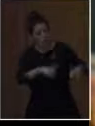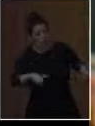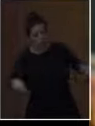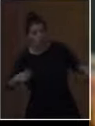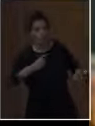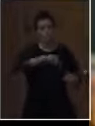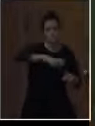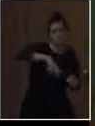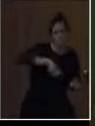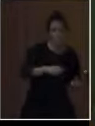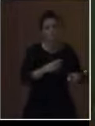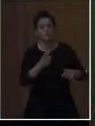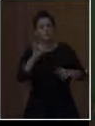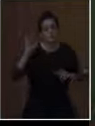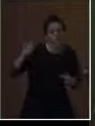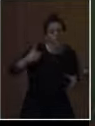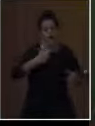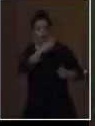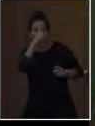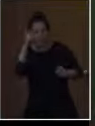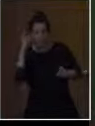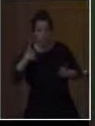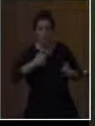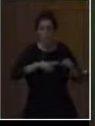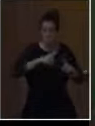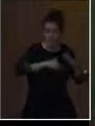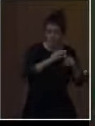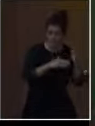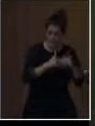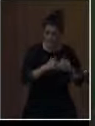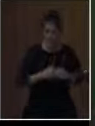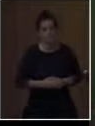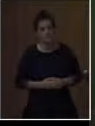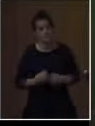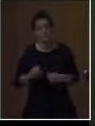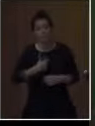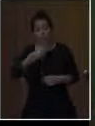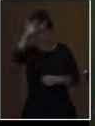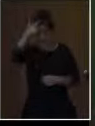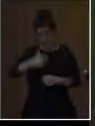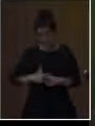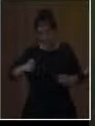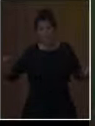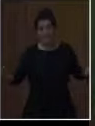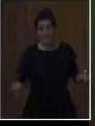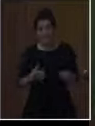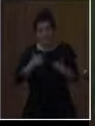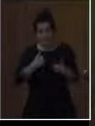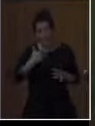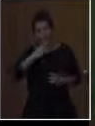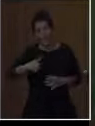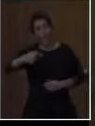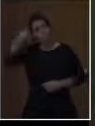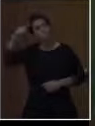ζωηρά και παιδιά χαρισματικά. Είμαι από τους τυχερούς ανθρώπους. Αυτό που ήθελα να γίνω όταν